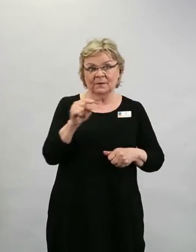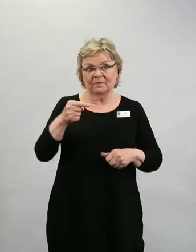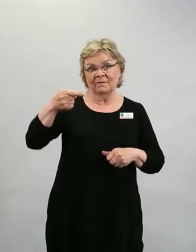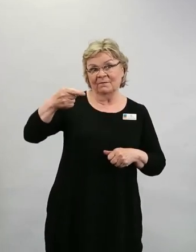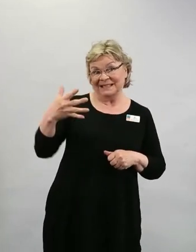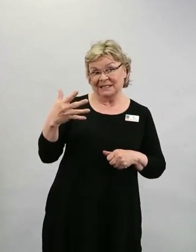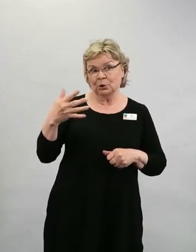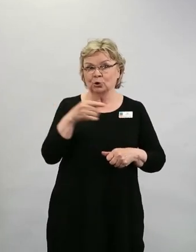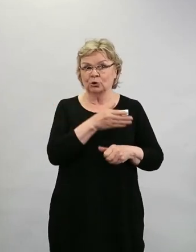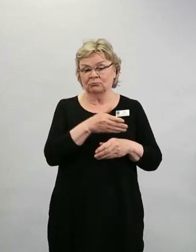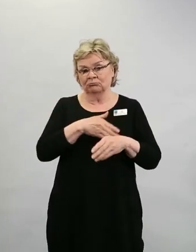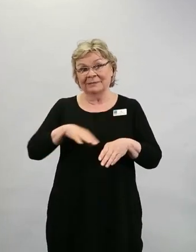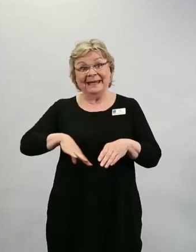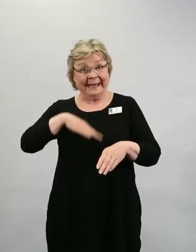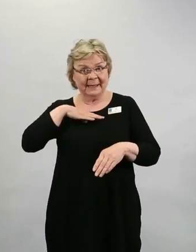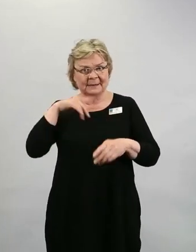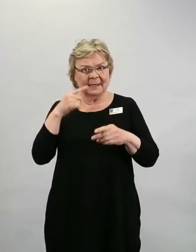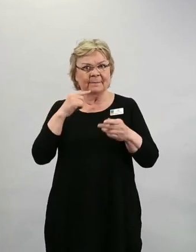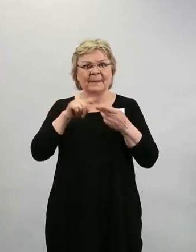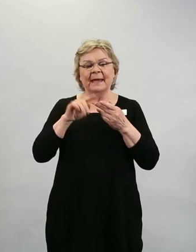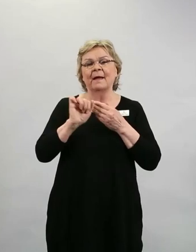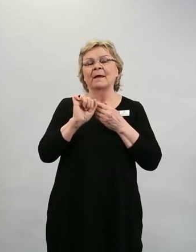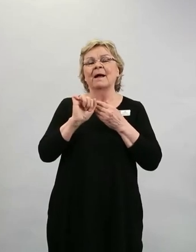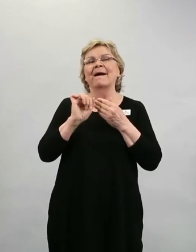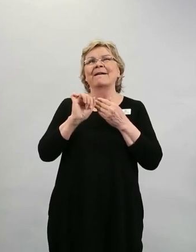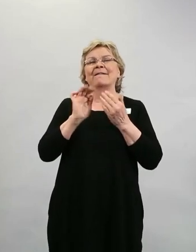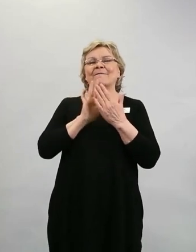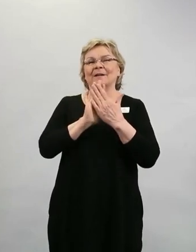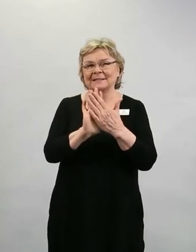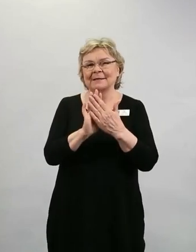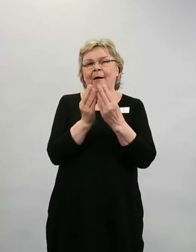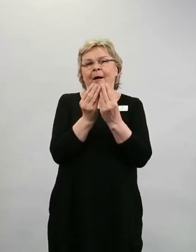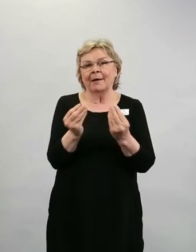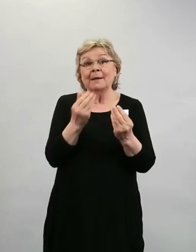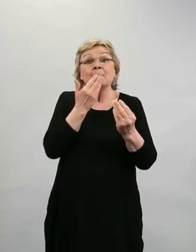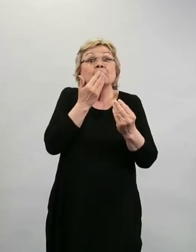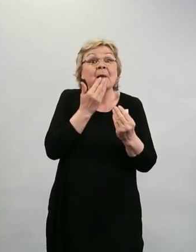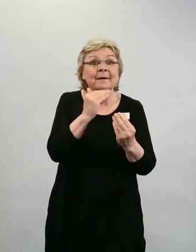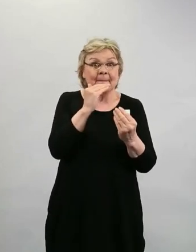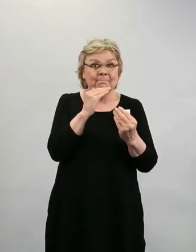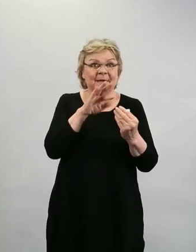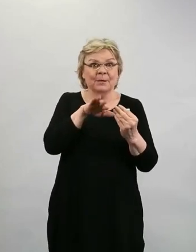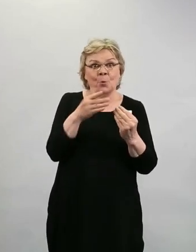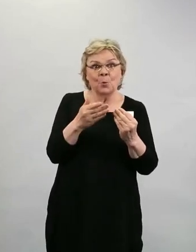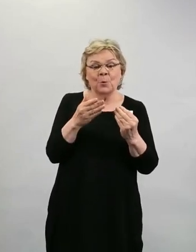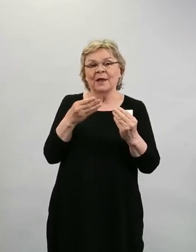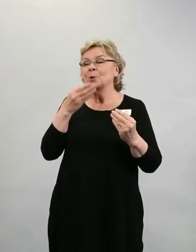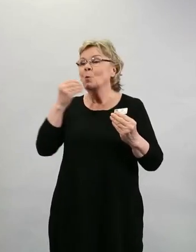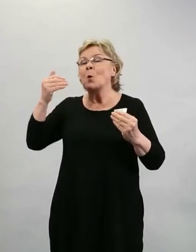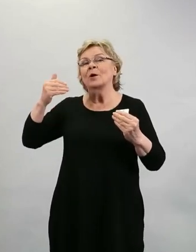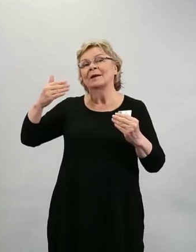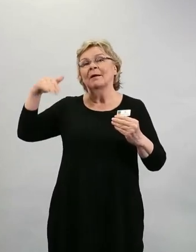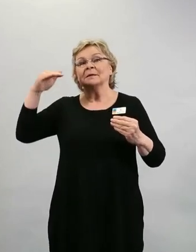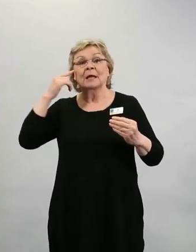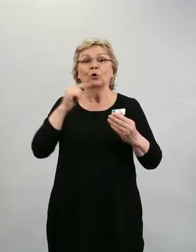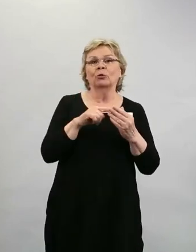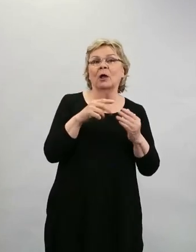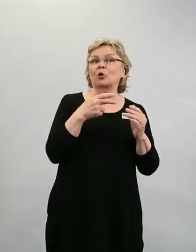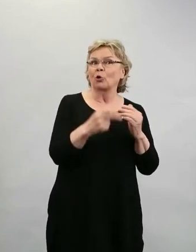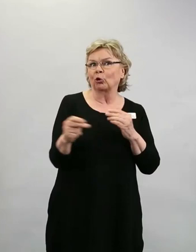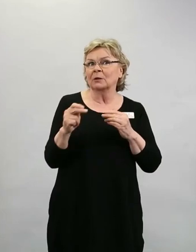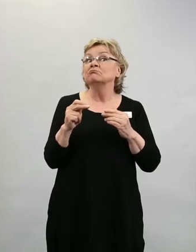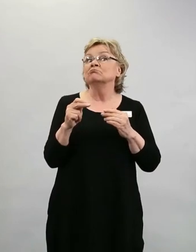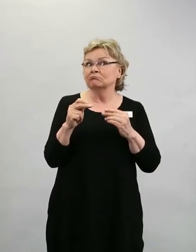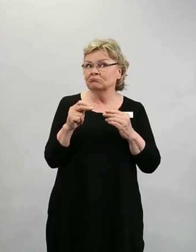vastaajanne vastensa on vielä parempia kuin nuorten aikuisten, että rokotteet ovat heille hyvin tehokkaita.